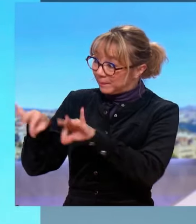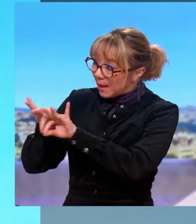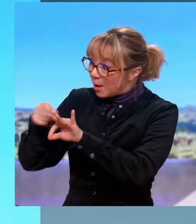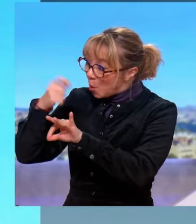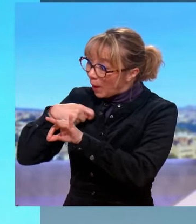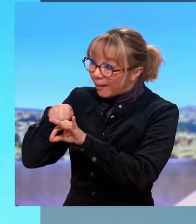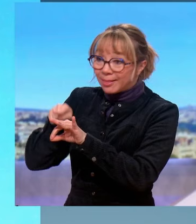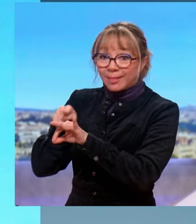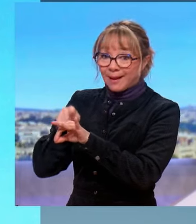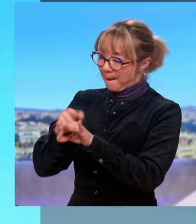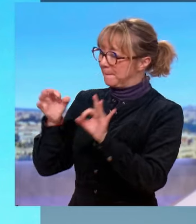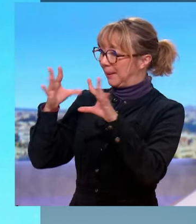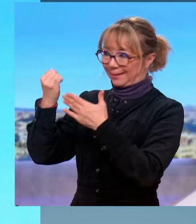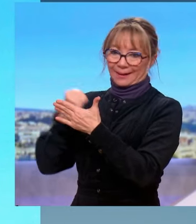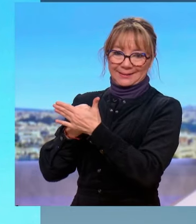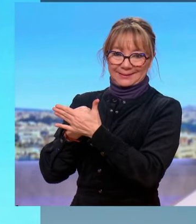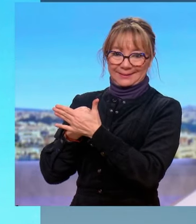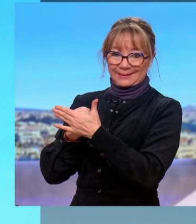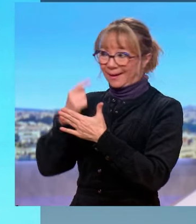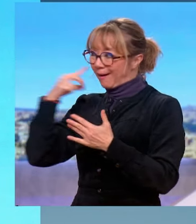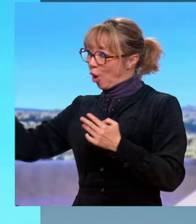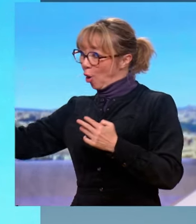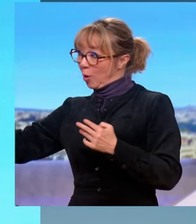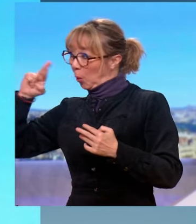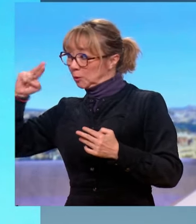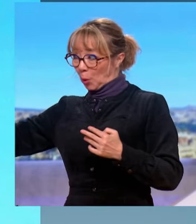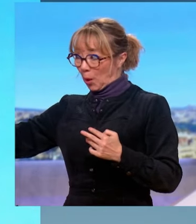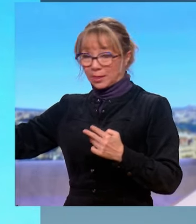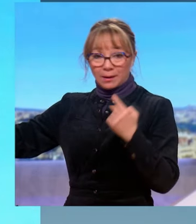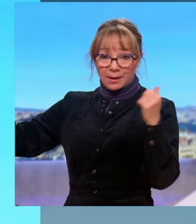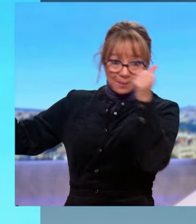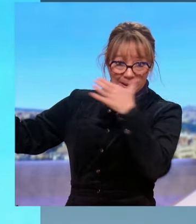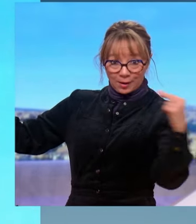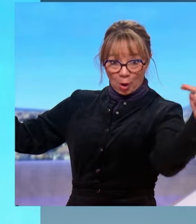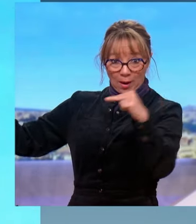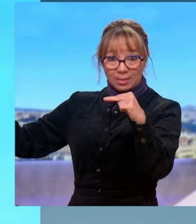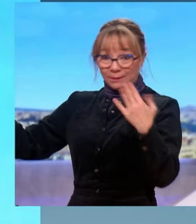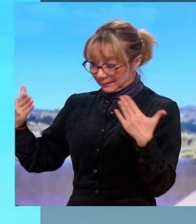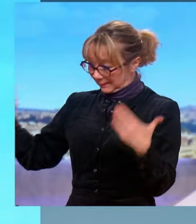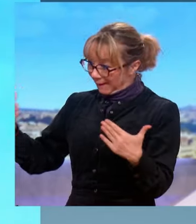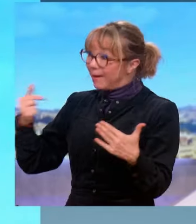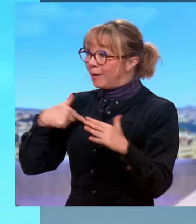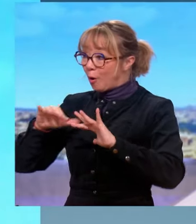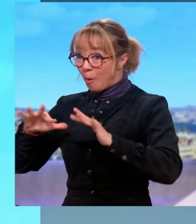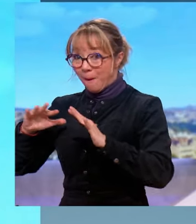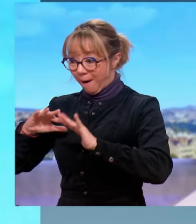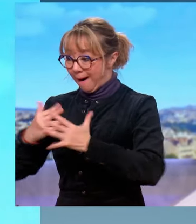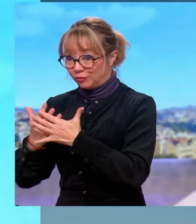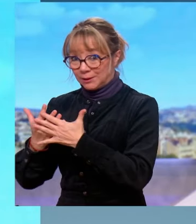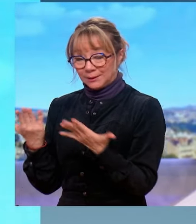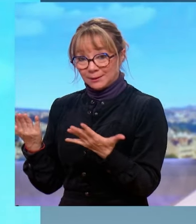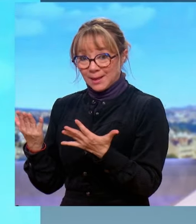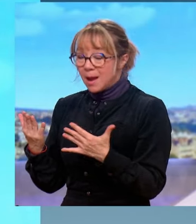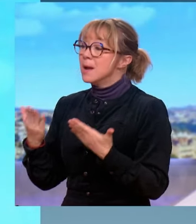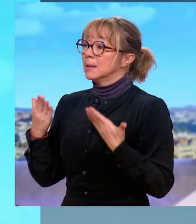les Russes regardent, la communauté internationale regarde de la manière dont nous allons réagir dans les jours et les semaines à venir. Face aux difficultés que rencontrent les